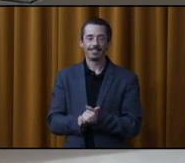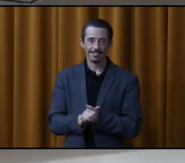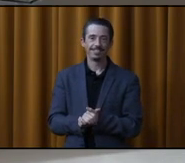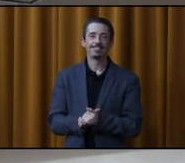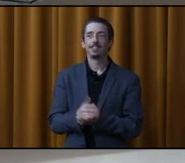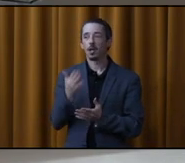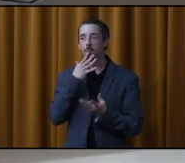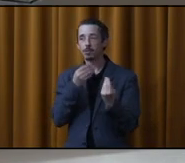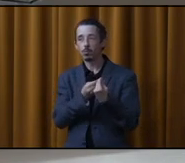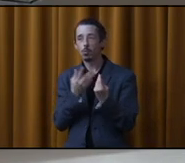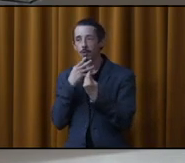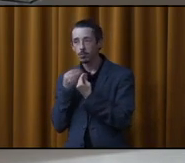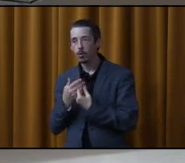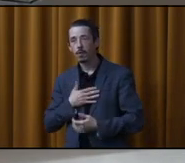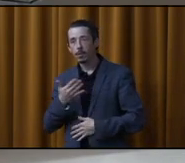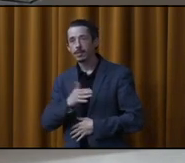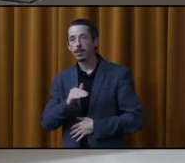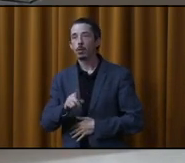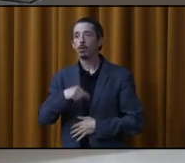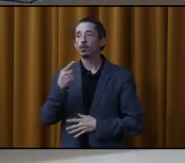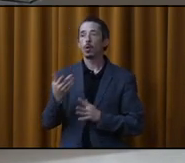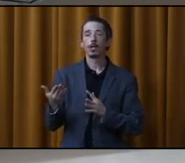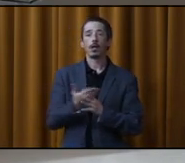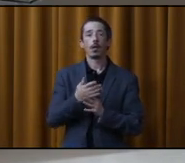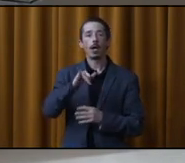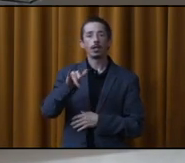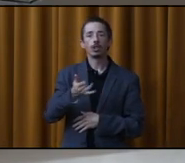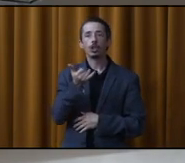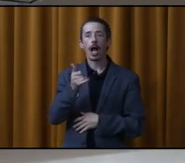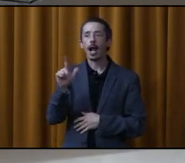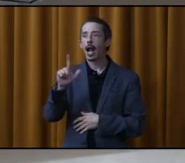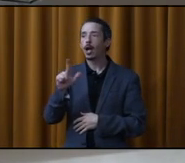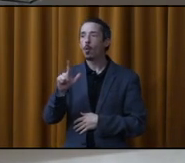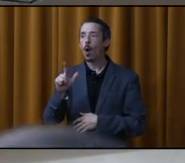Merci beaucoup. Ça fait plaisir. Merci. Prochain intervenant, M. Jean Langlois.